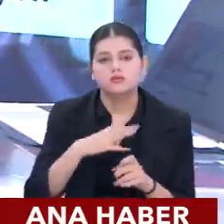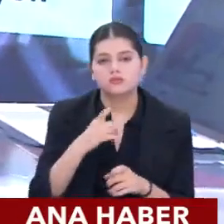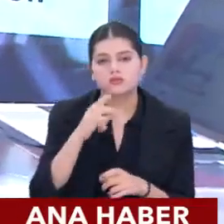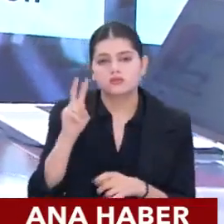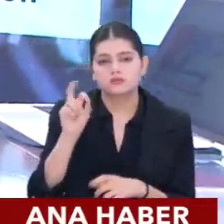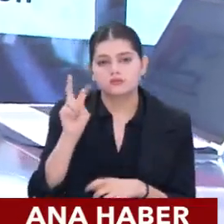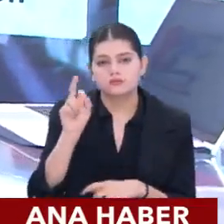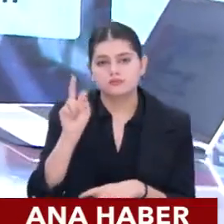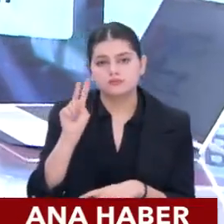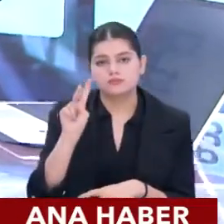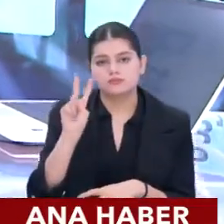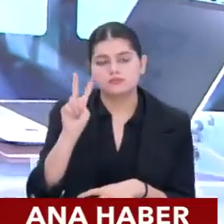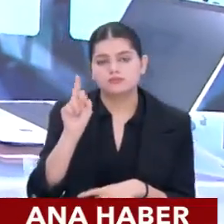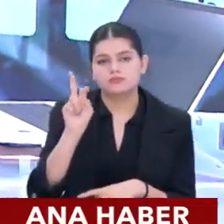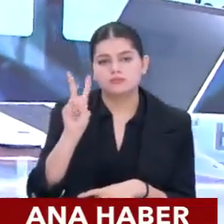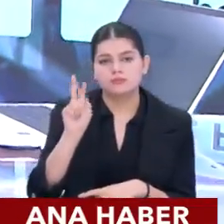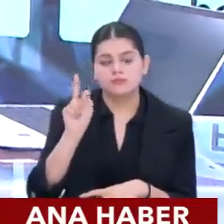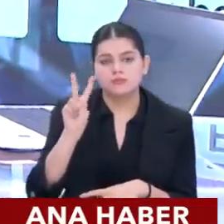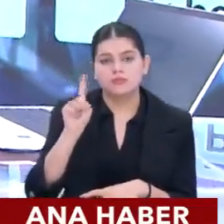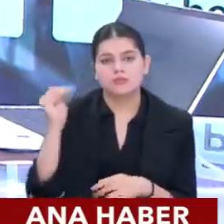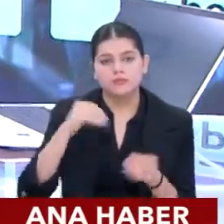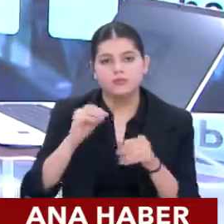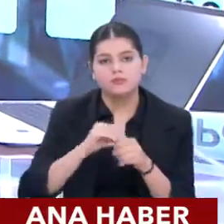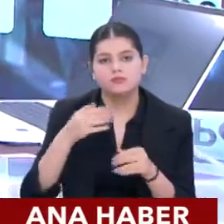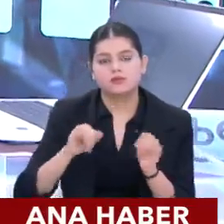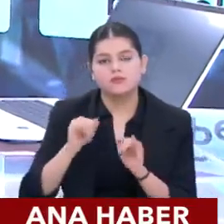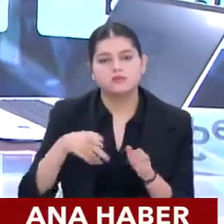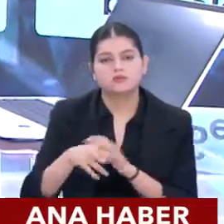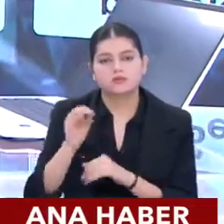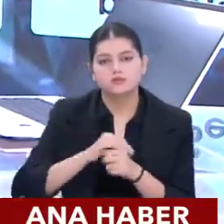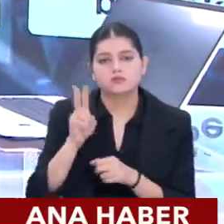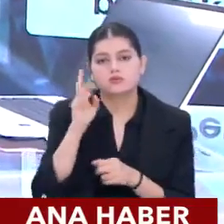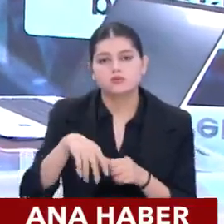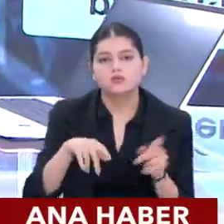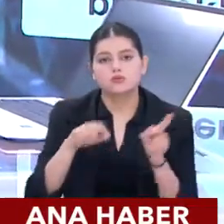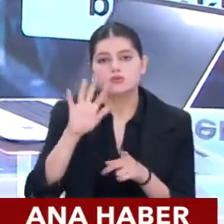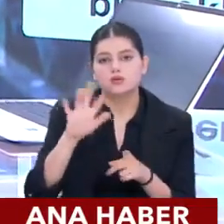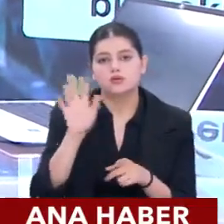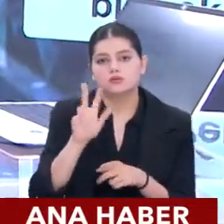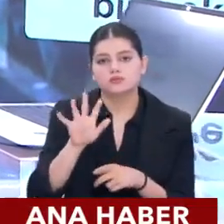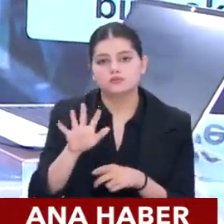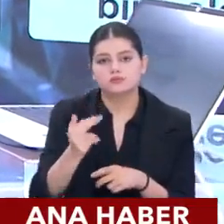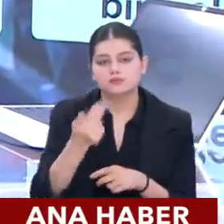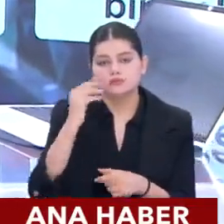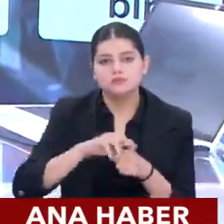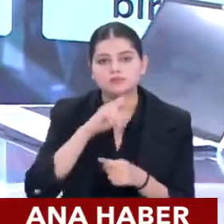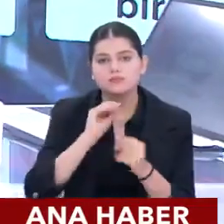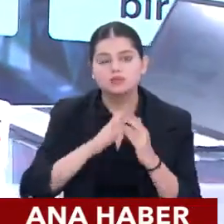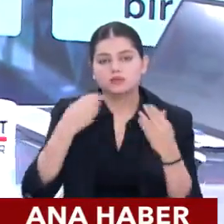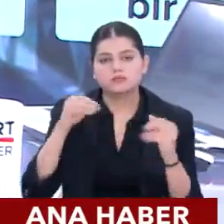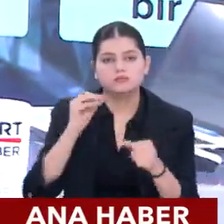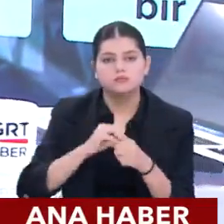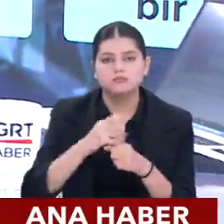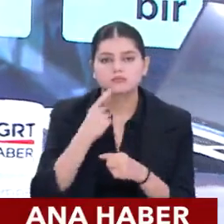Ama 2021'e gelindiğinde, yavaş yavaş günümüze doğru gelindiğinde açıkçası, son rakamı vereyim, yüzde elli yedi seviyesinde ev